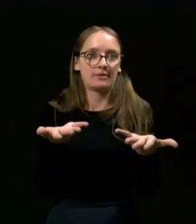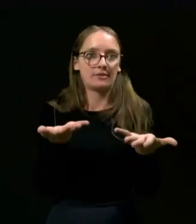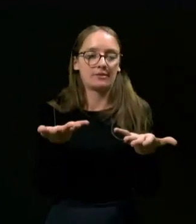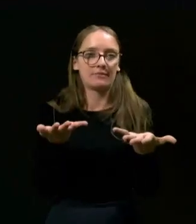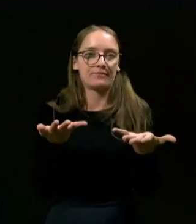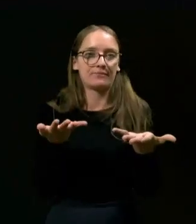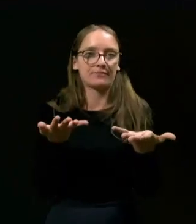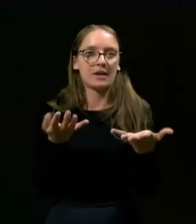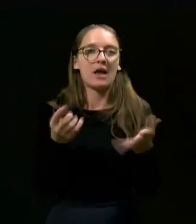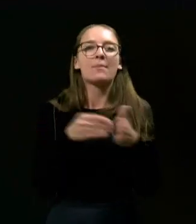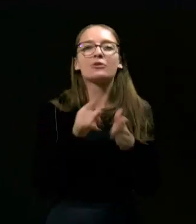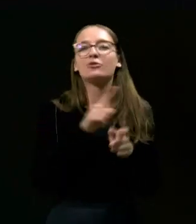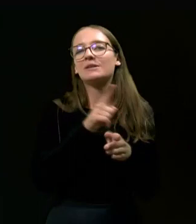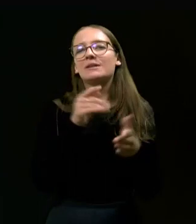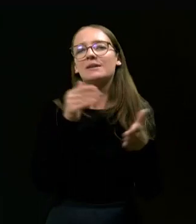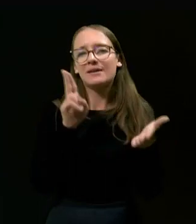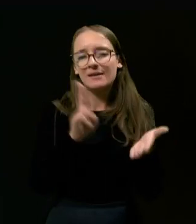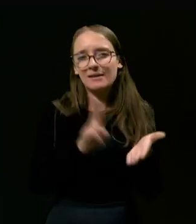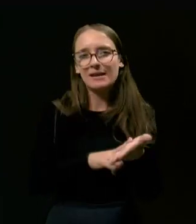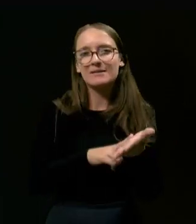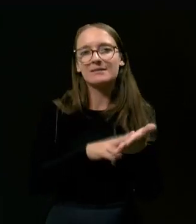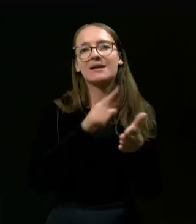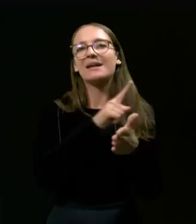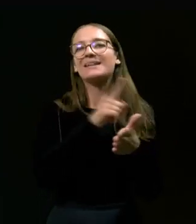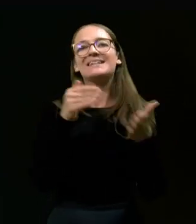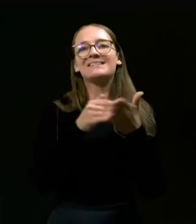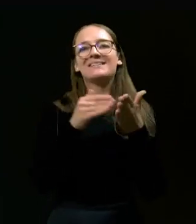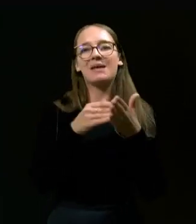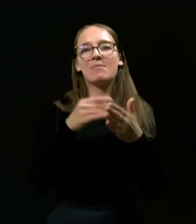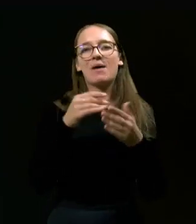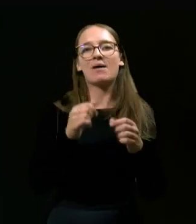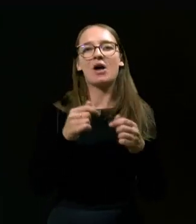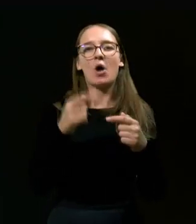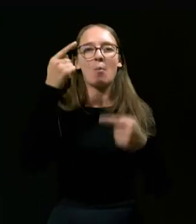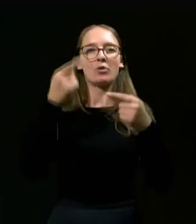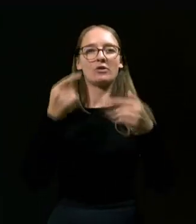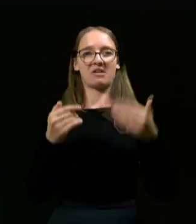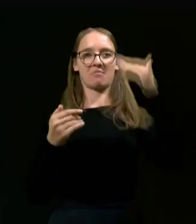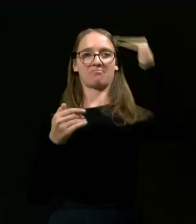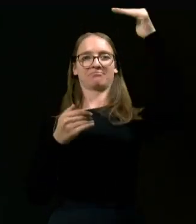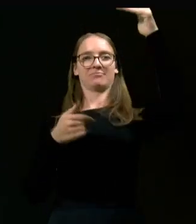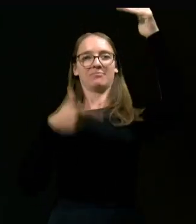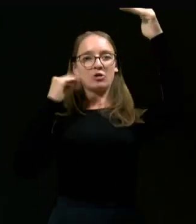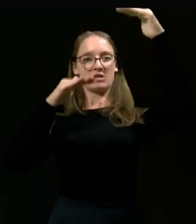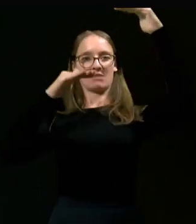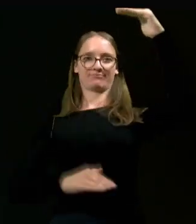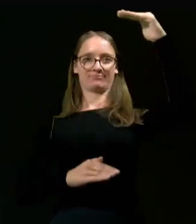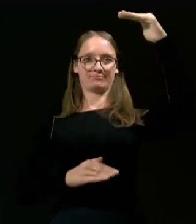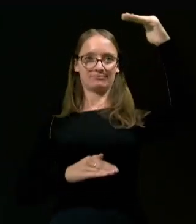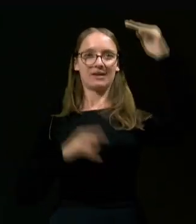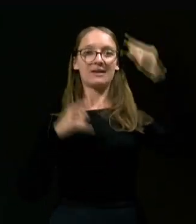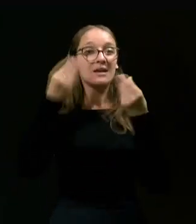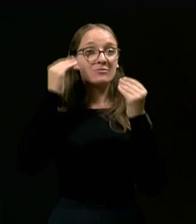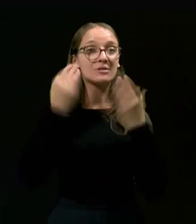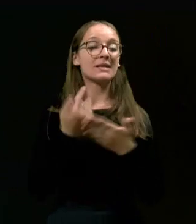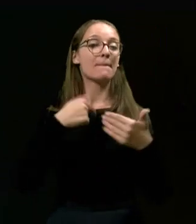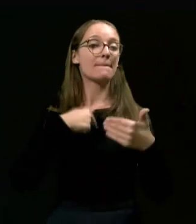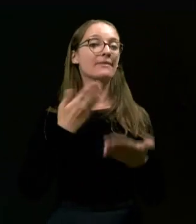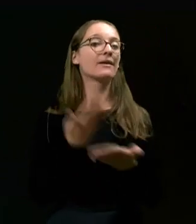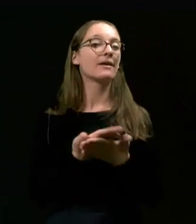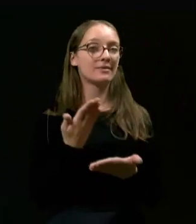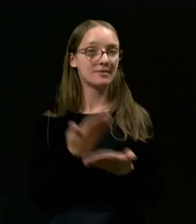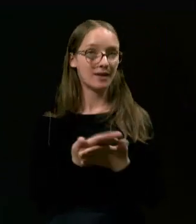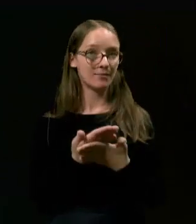In predvsem ne rabimo res postavljati politike nad ljudi. In ravno ta spošljivost je zame temelj